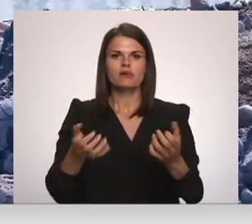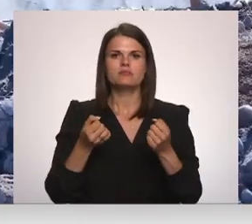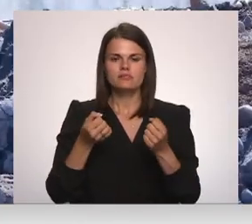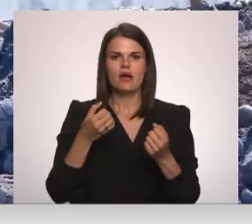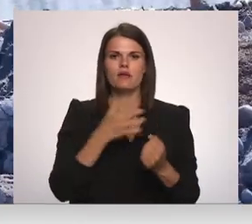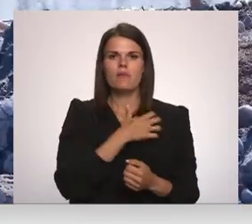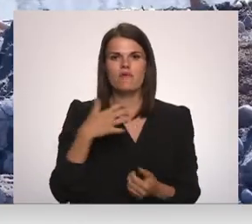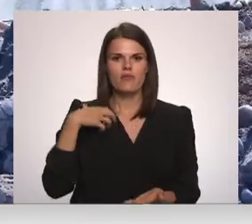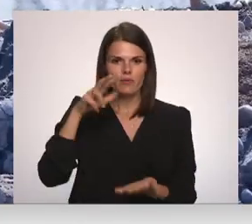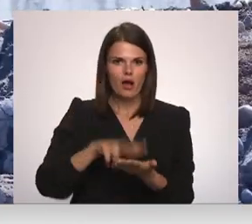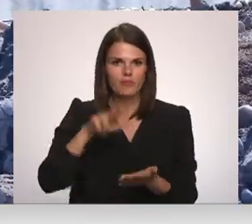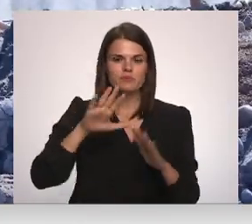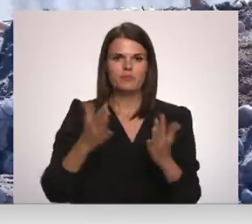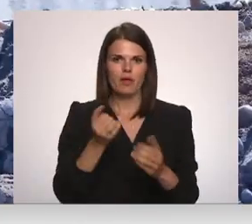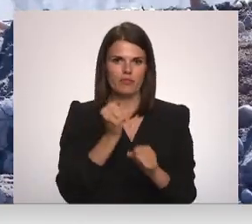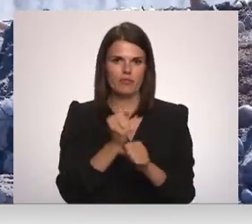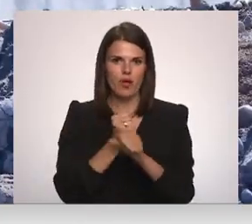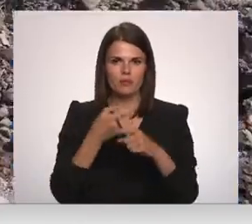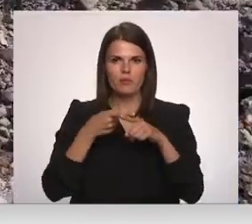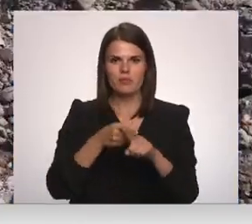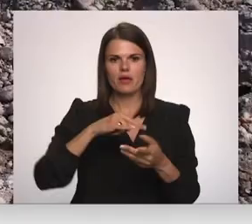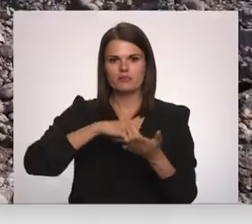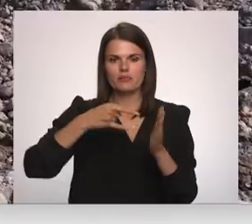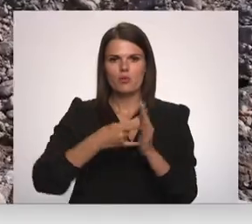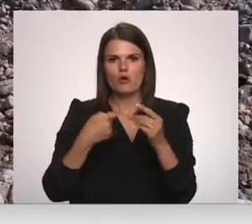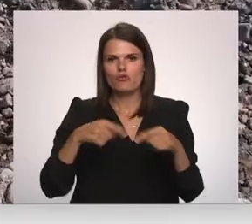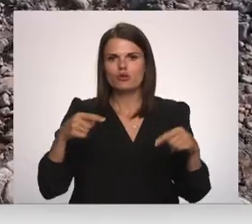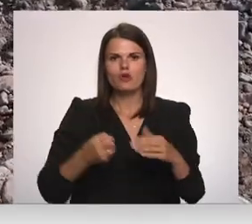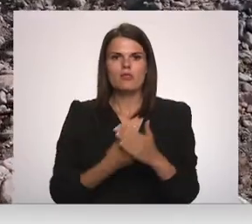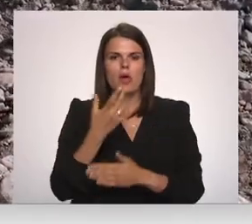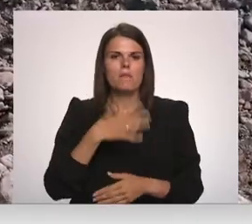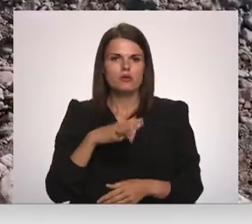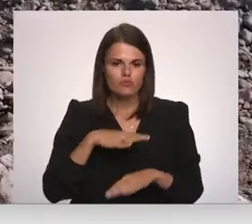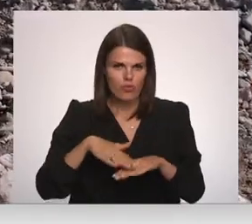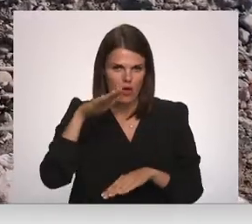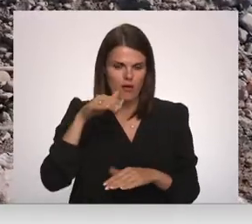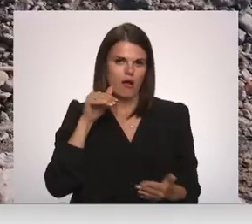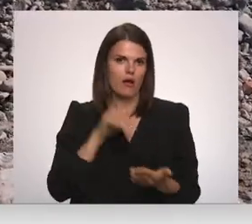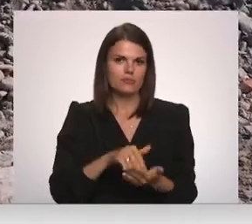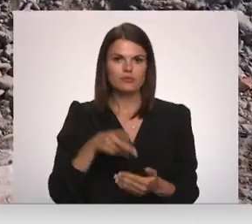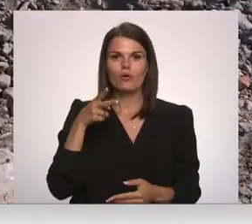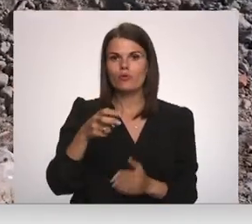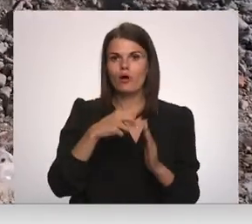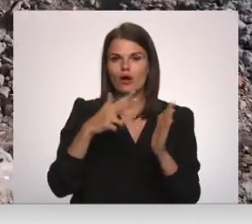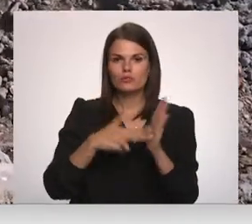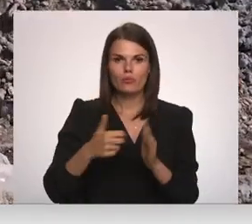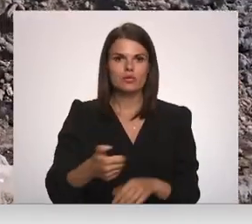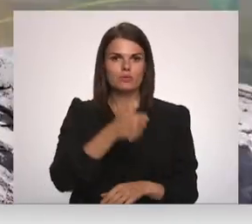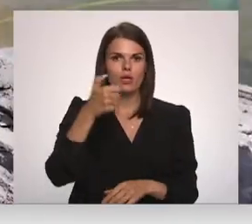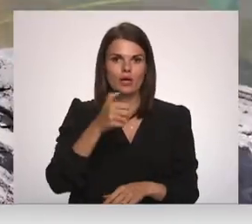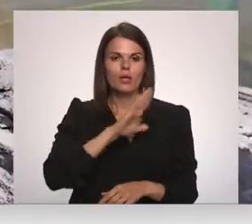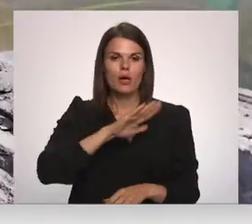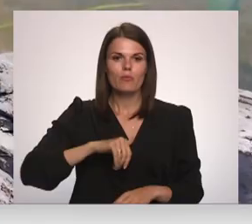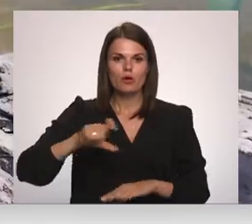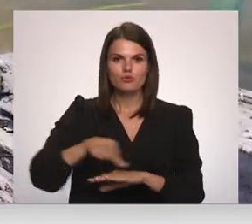valdības apstiprinājums, bet darbi pie tehniskā projekta dažādu iemeslu dēļ apstājās. 2018. gadā pēc